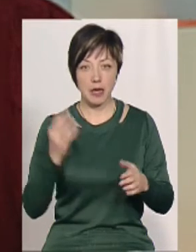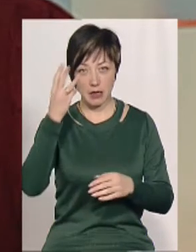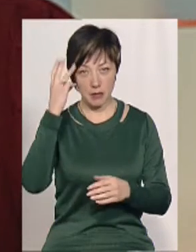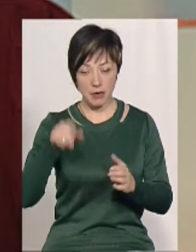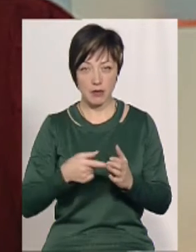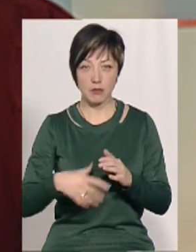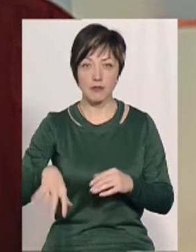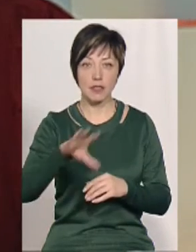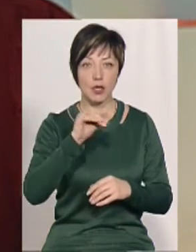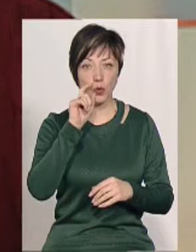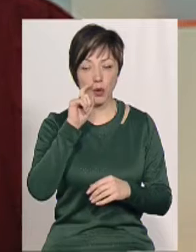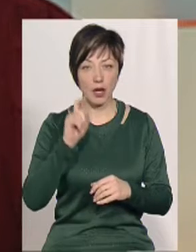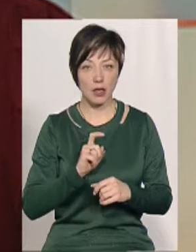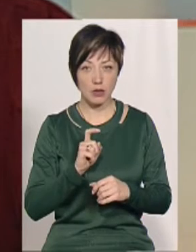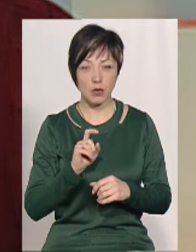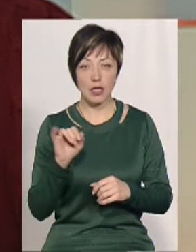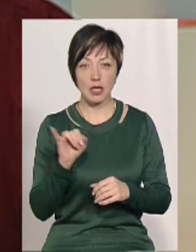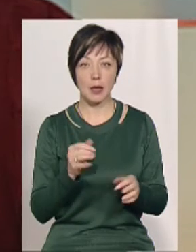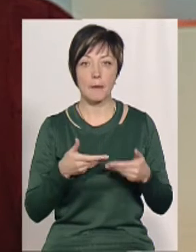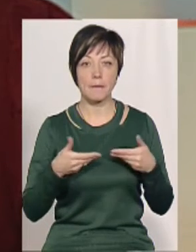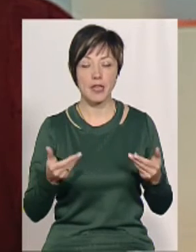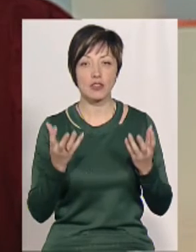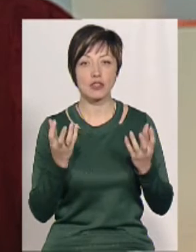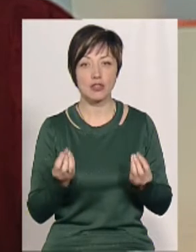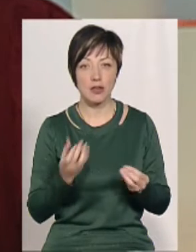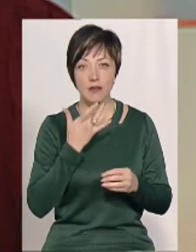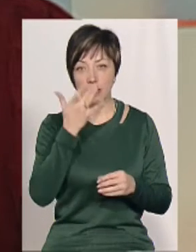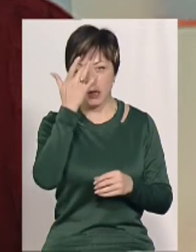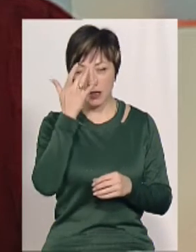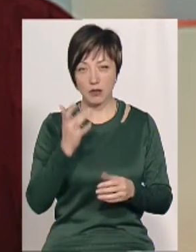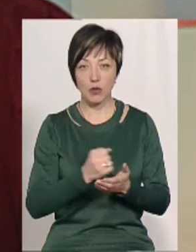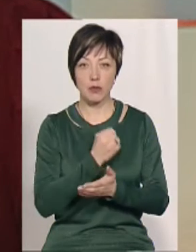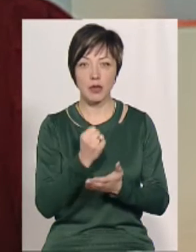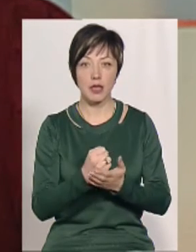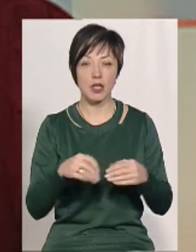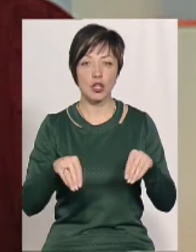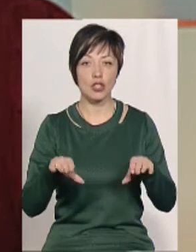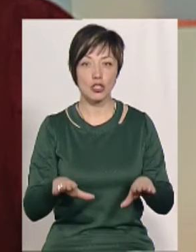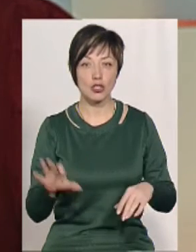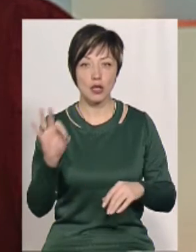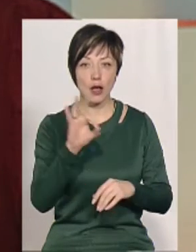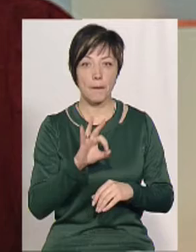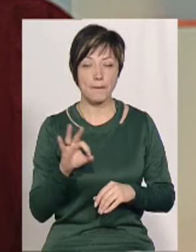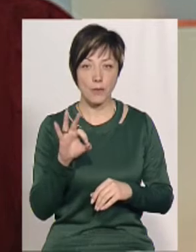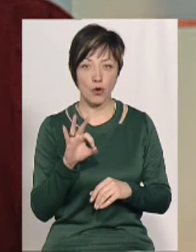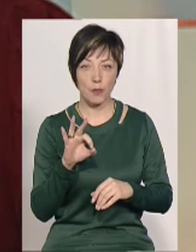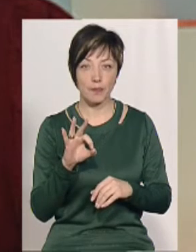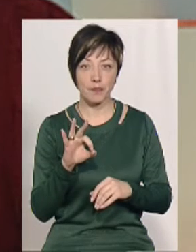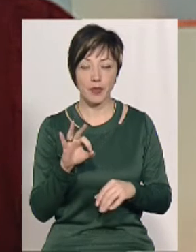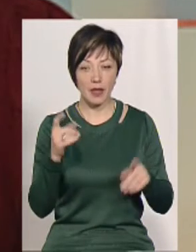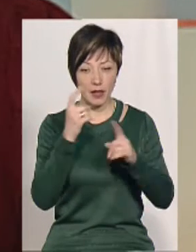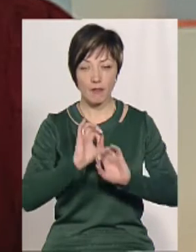Хмельницьким, перед всією Україною. І ми ще влітку прийняли таке рішення щодо